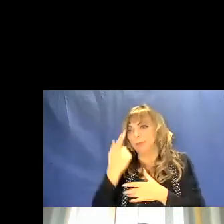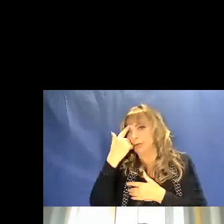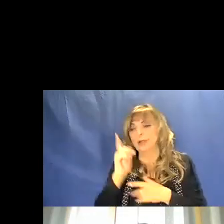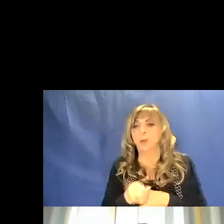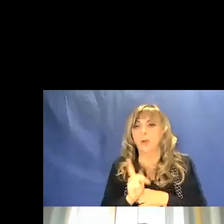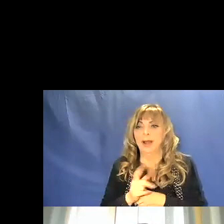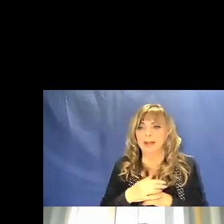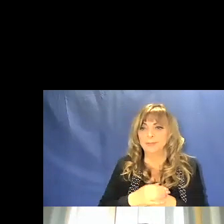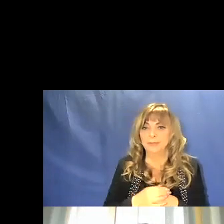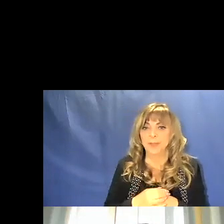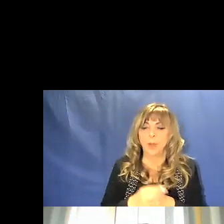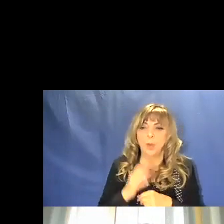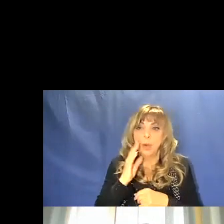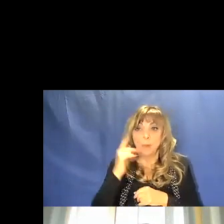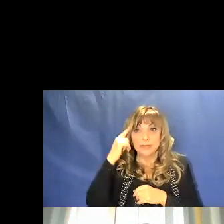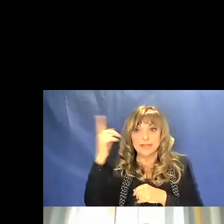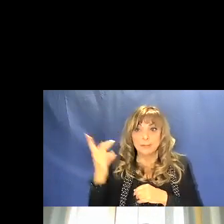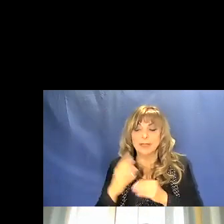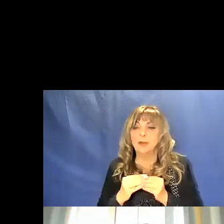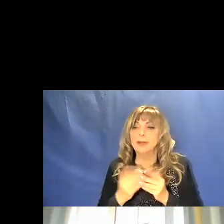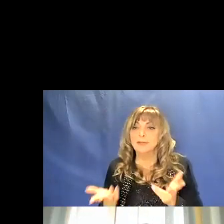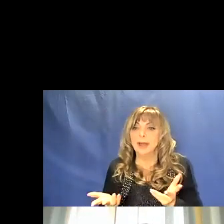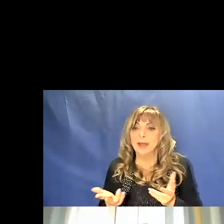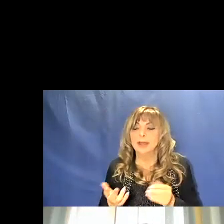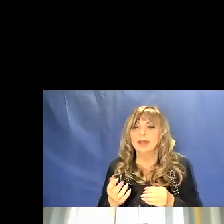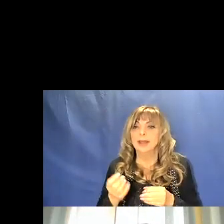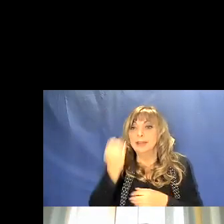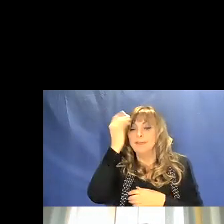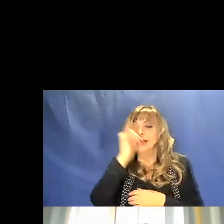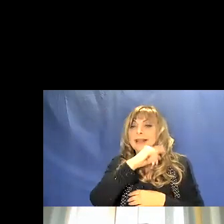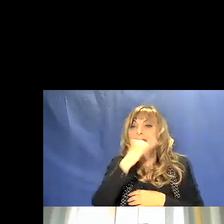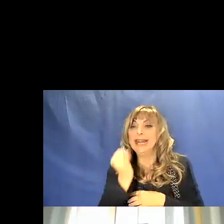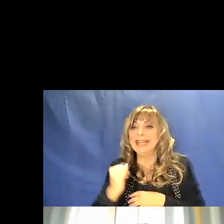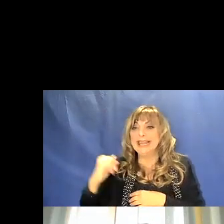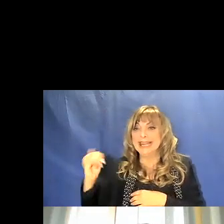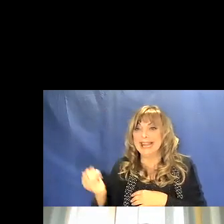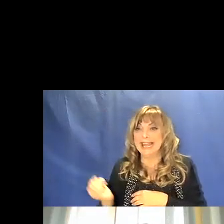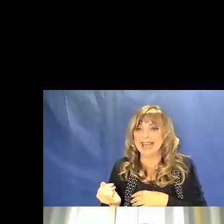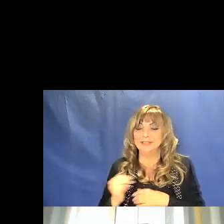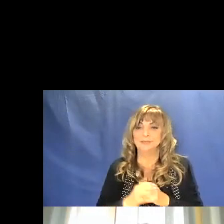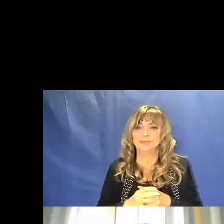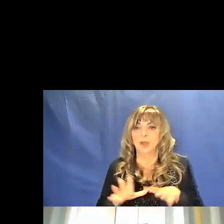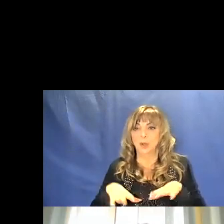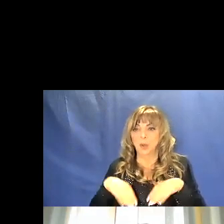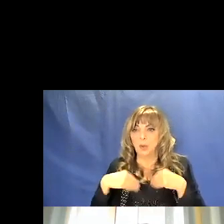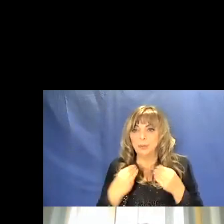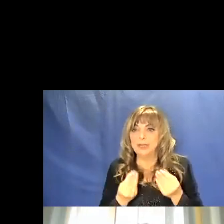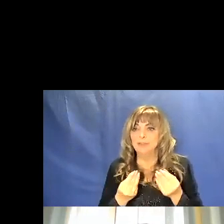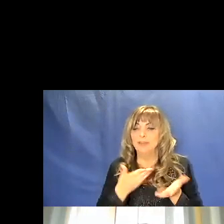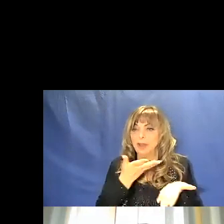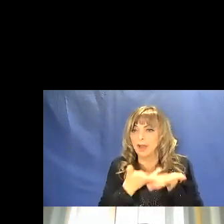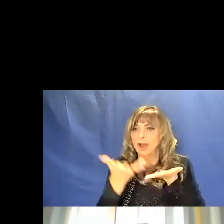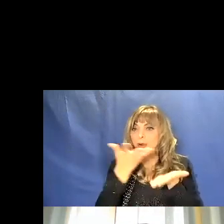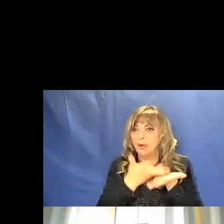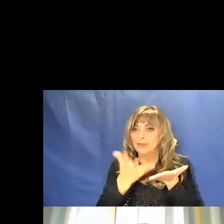sapiens quindi cosa fa inventa la linea inventa la linea comincia a raccontare